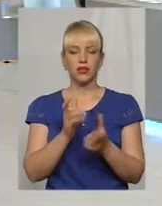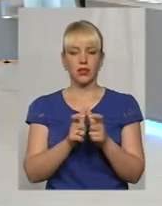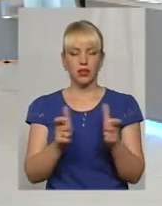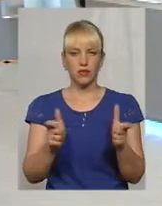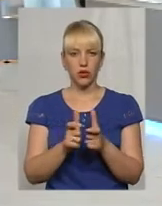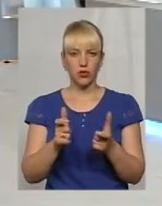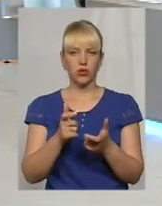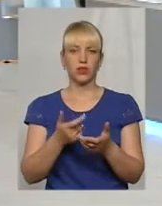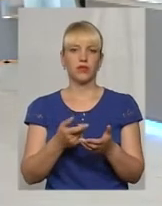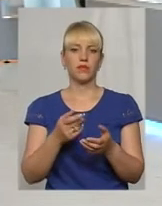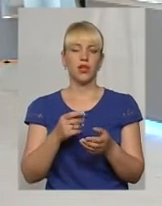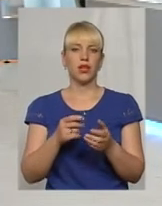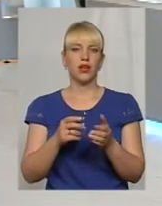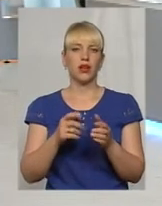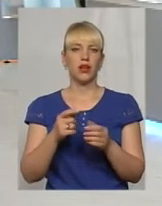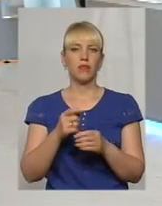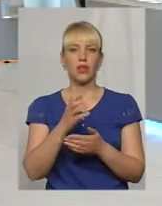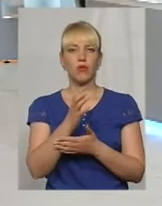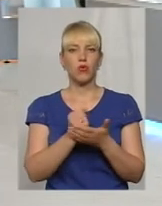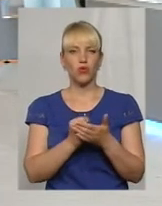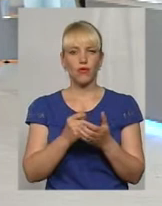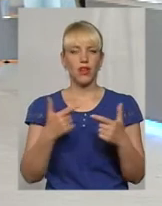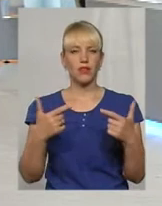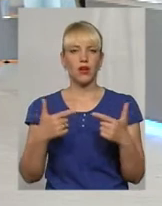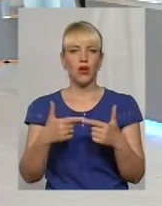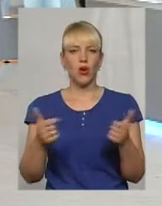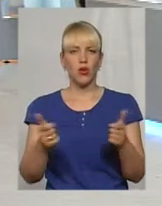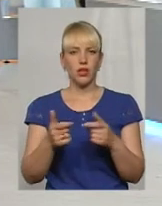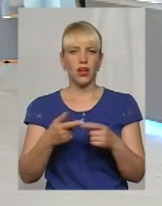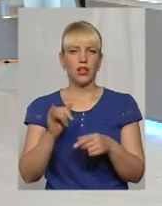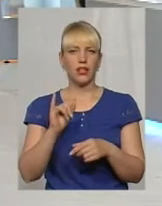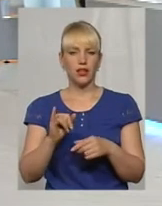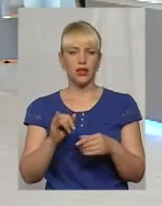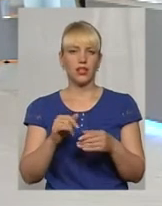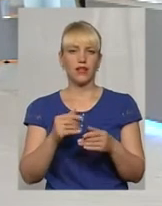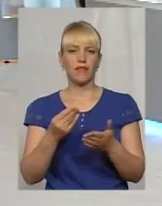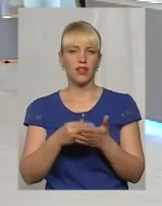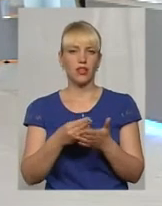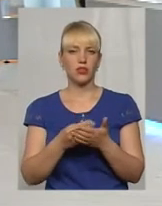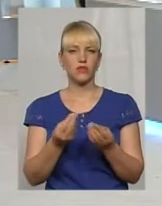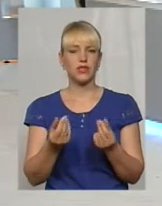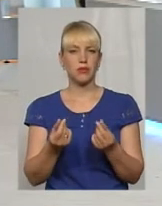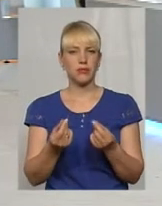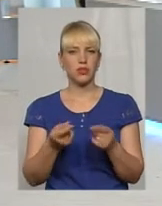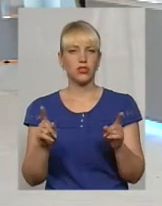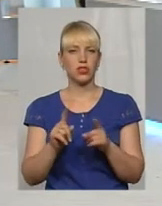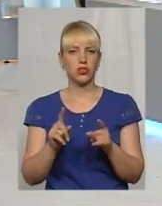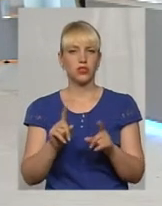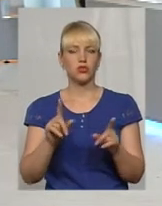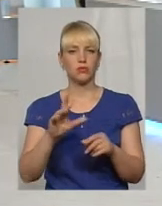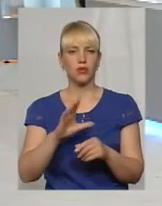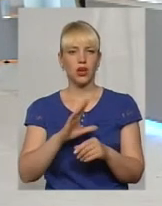бронювання готелів. Ось, доволі таке достатнє фінансове забезпечення для того, щоб